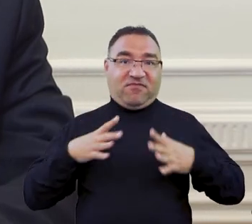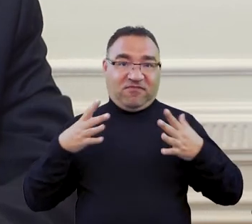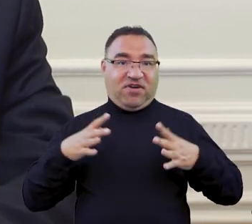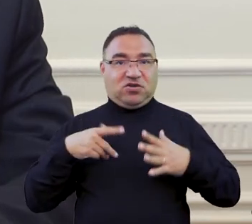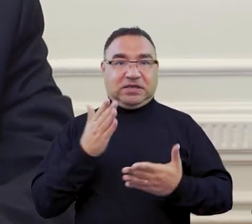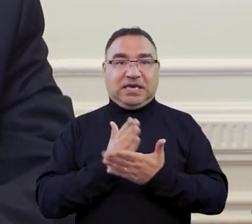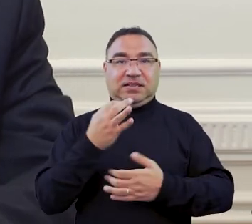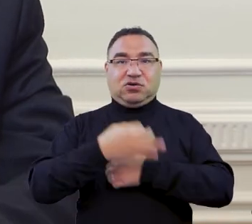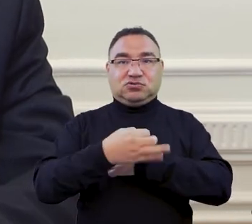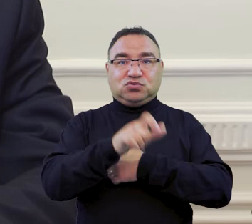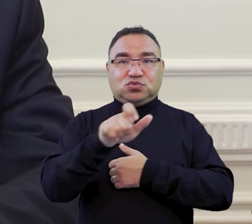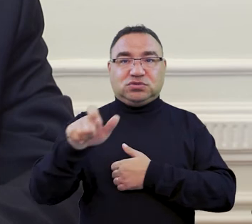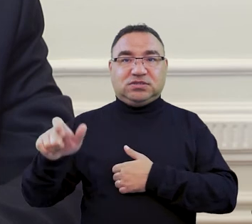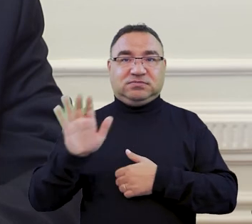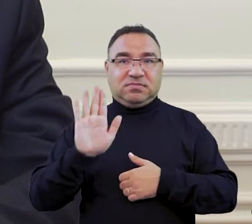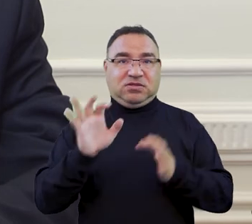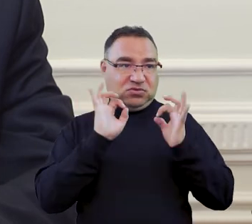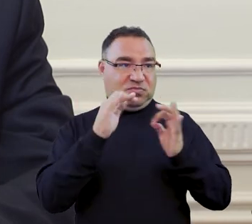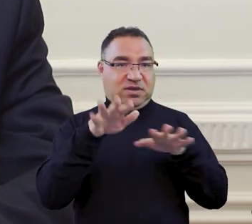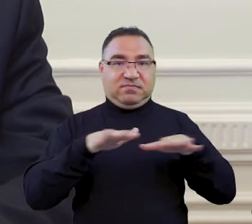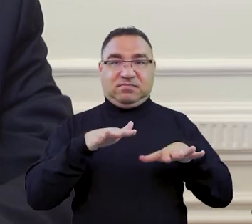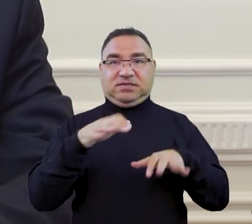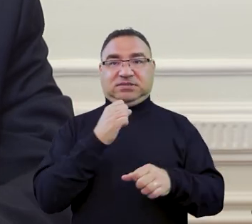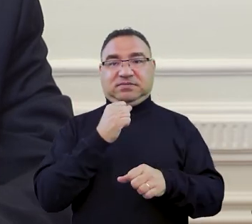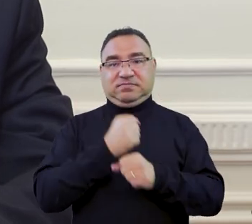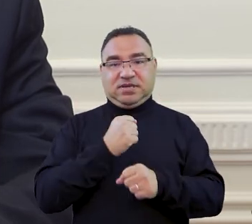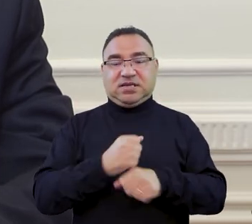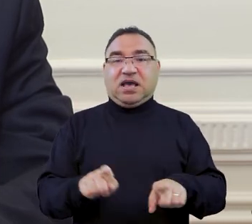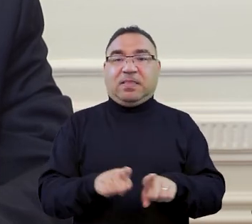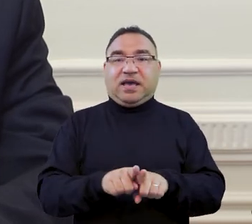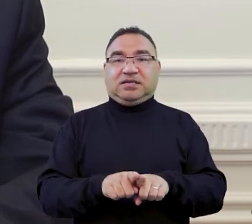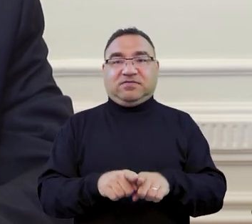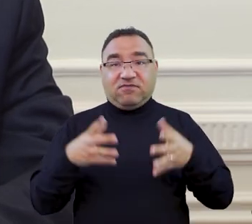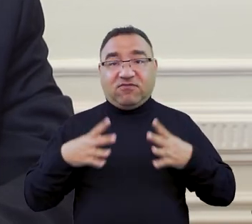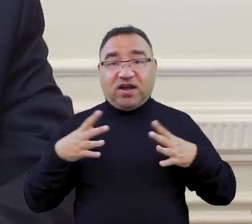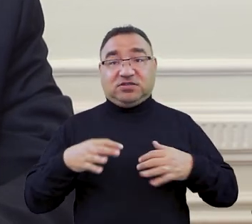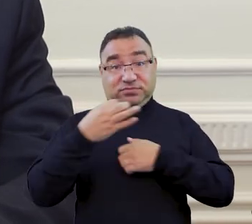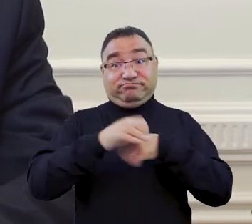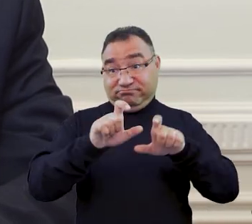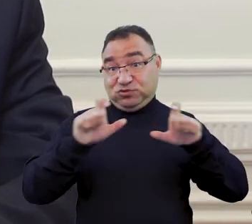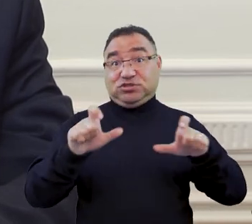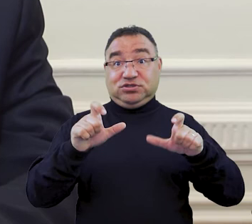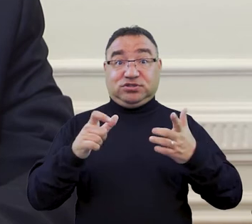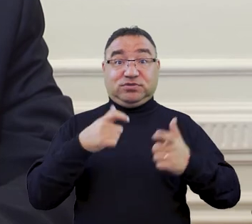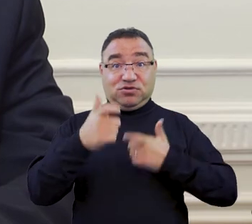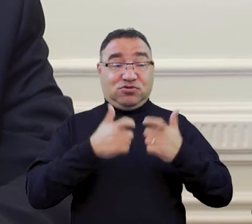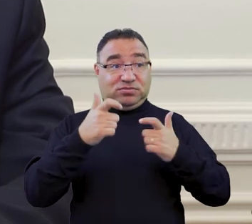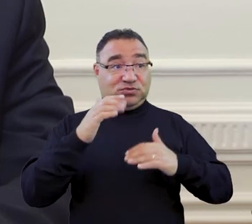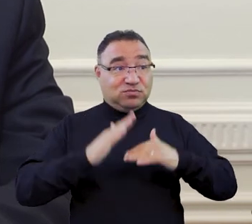nie tylko studentów, żeby mieli dobre miejsca, ale na pewno w interesie uczelni, żeby budować